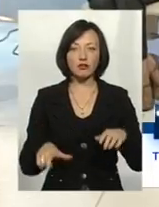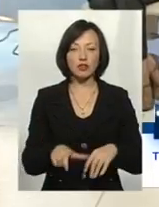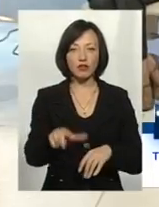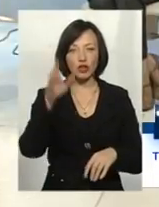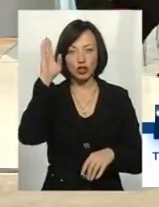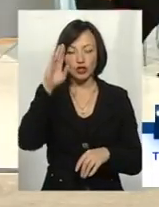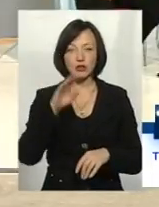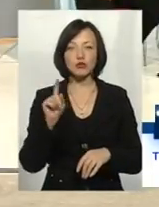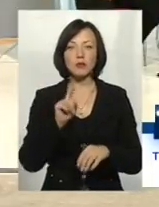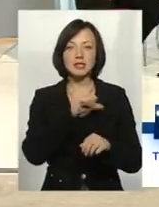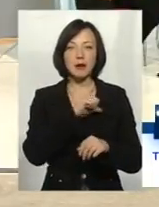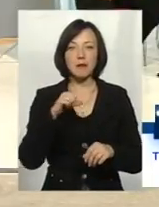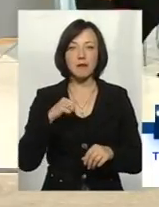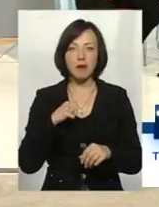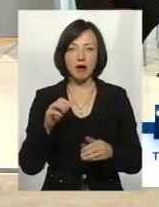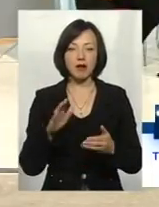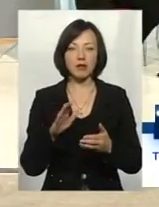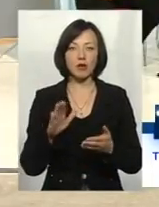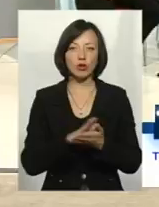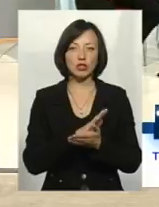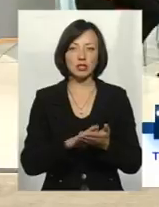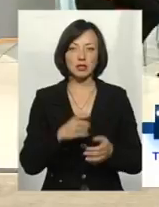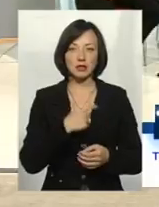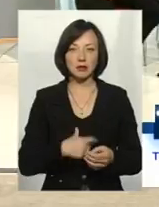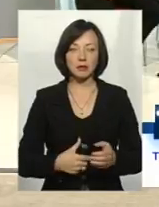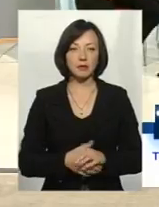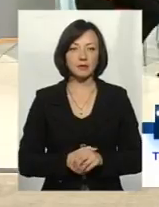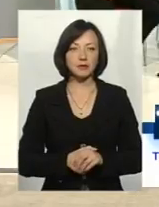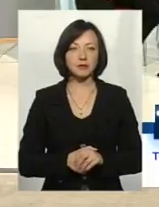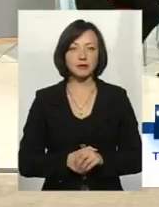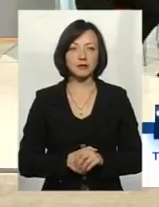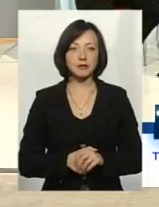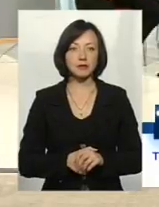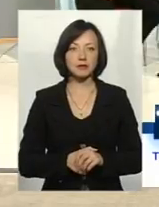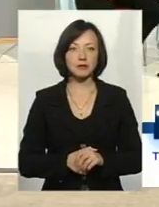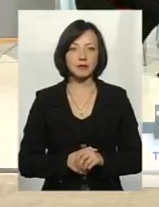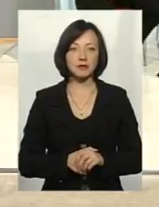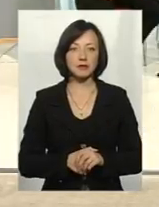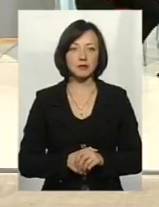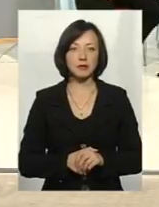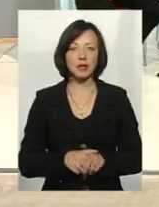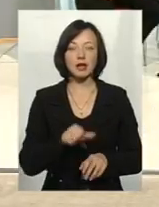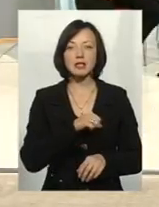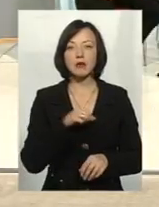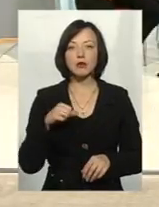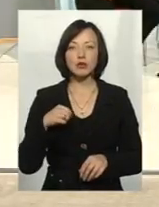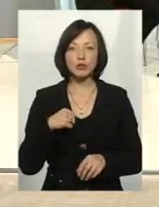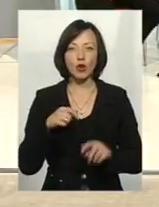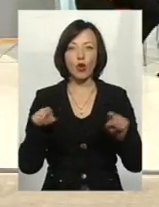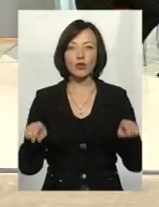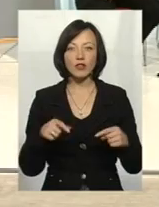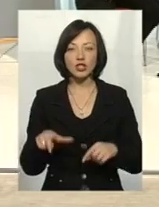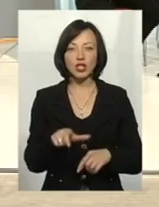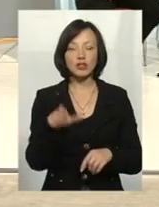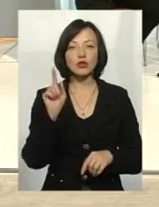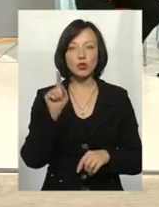могла все-таки сама самотужки справлятися, оновлюватися? Чи просто один скид нічого не дасть? Самотужки оновитися річка може тільки